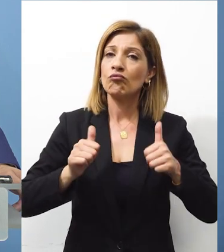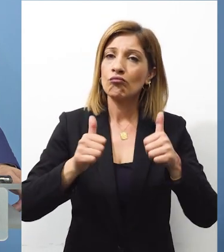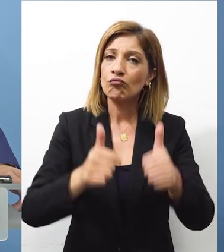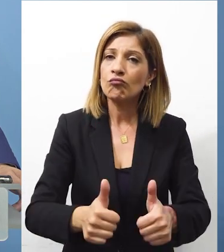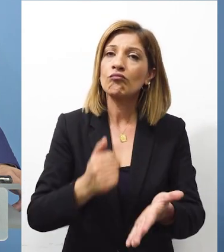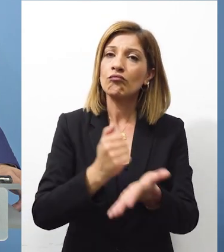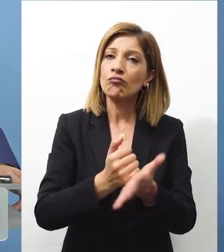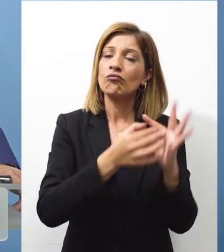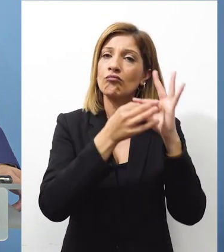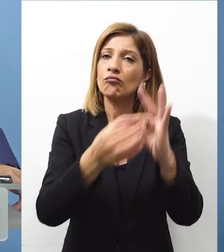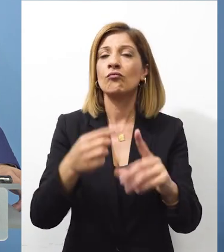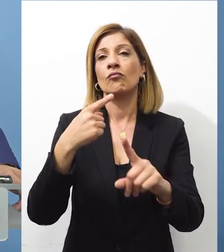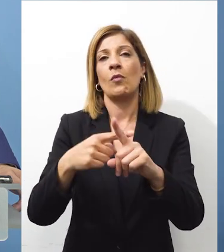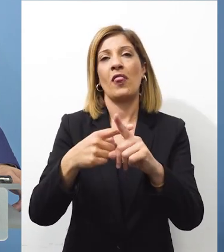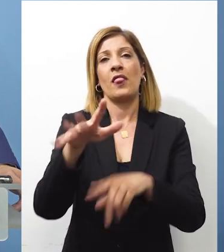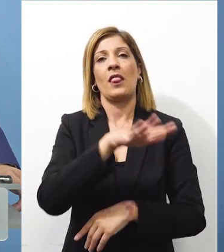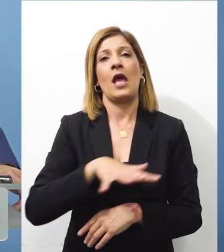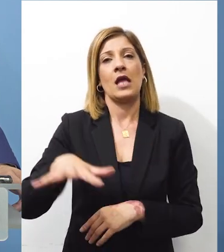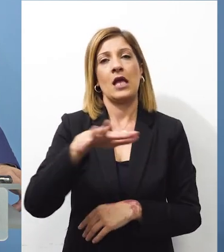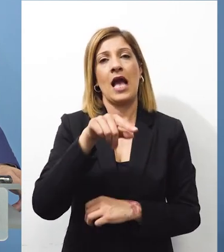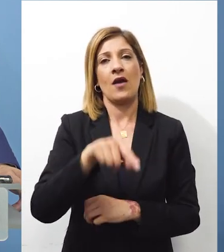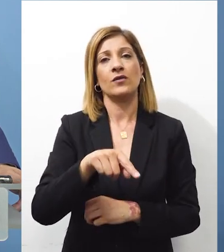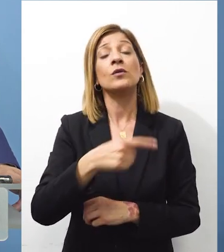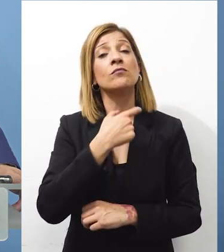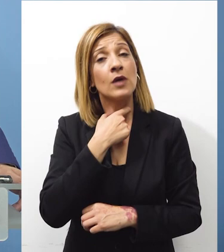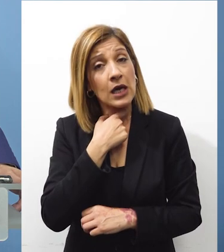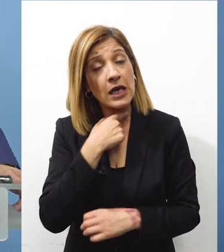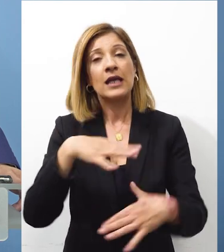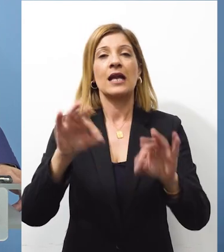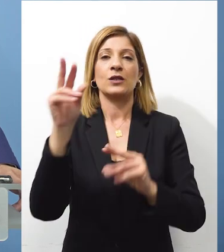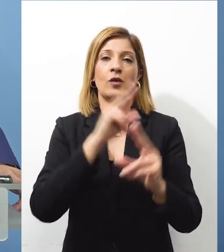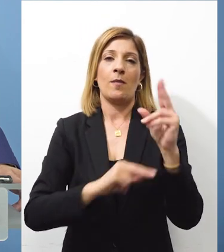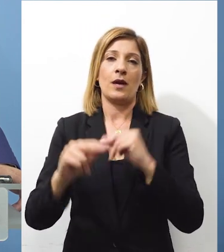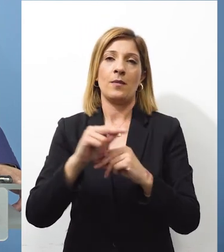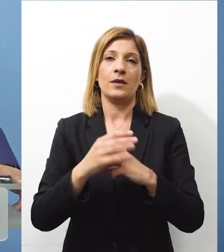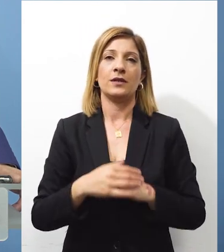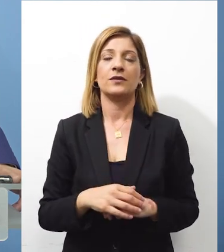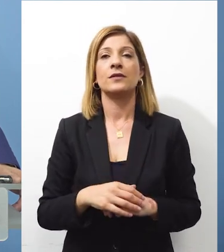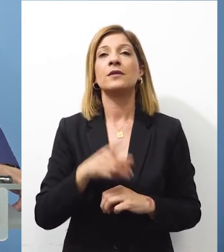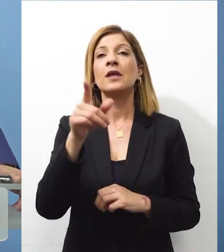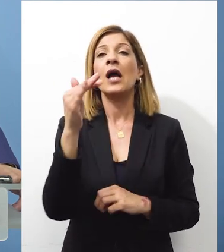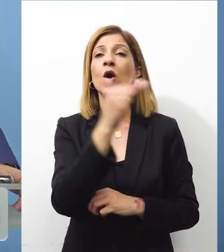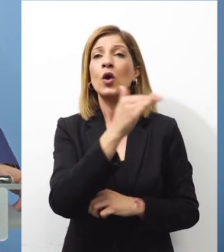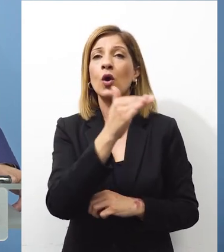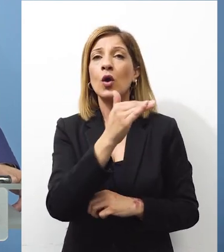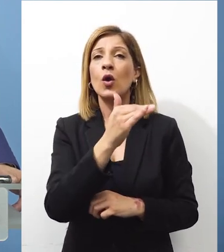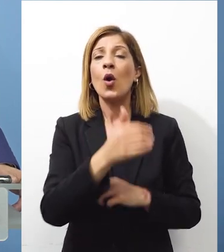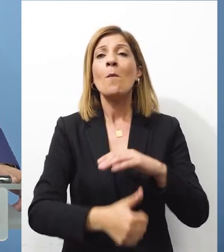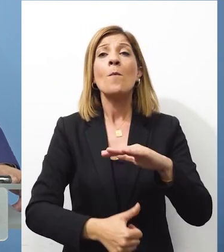για να συμβάλλουμε θετικά σε αυτό το κλίμα που θεωρούμε ότι είναι απαραίτητο για να επαναρχίσουν οι διαπραγματεύσεις Ο πρόεδρος της Δημοκρατίας